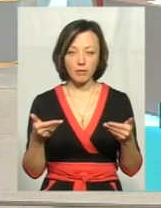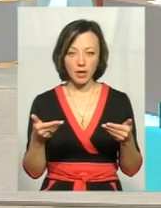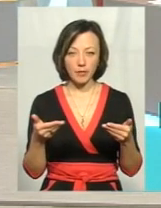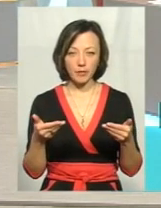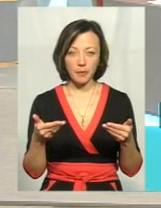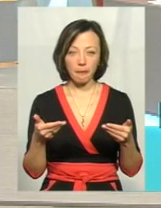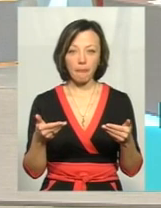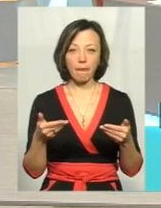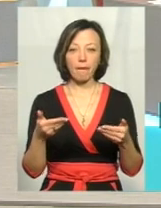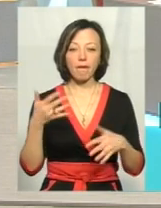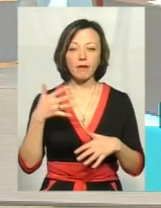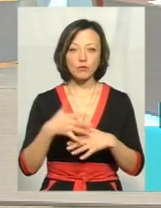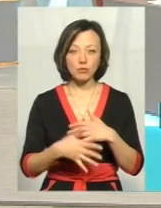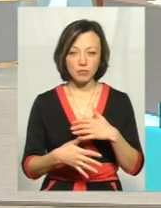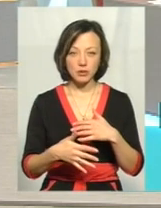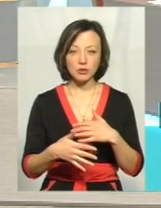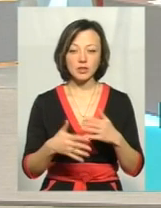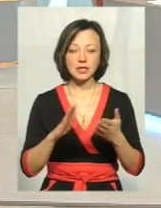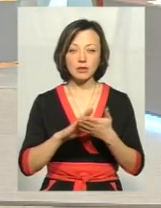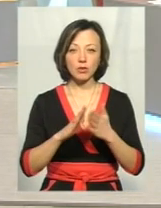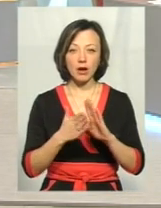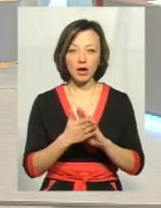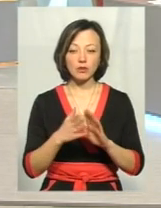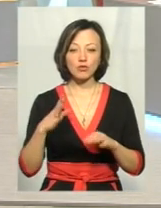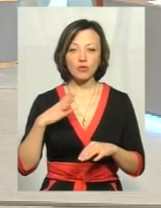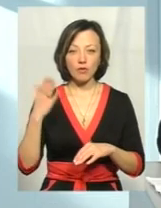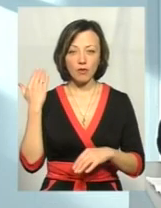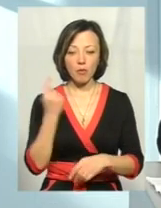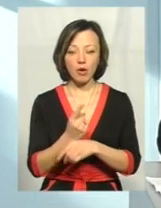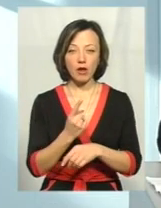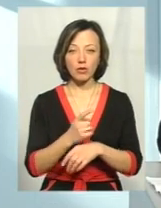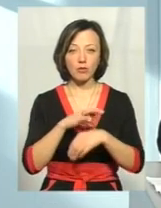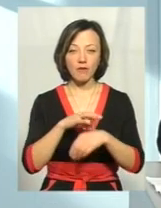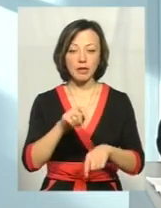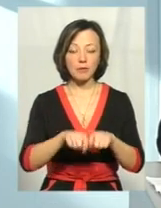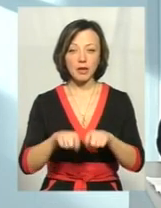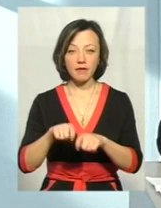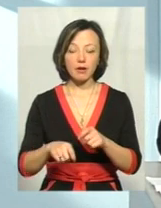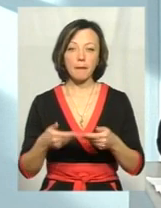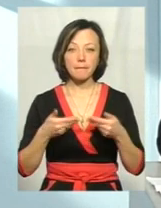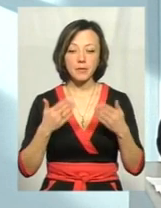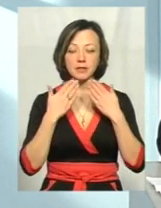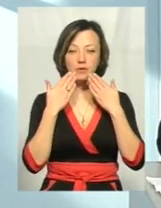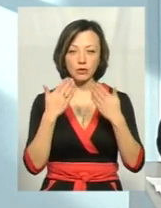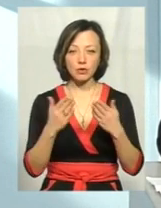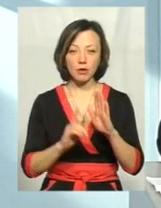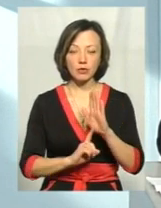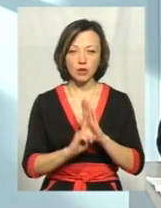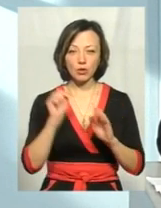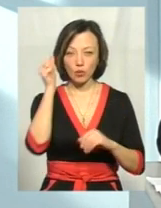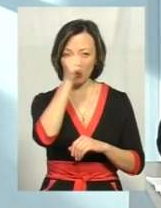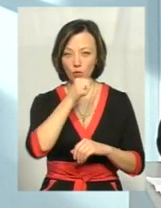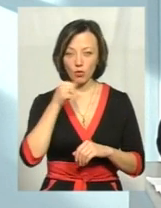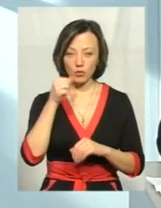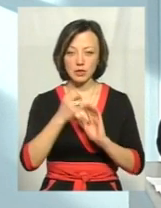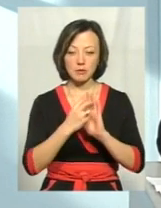Ми, розуміючи і переджуючи ситуацію, що був мораторій на проведення перевірок, ми звернулися на початку року,